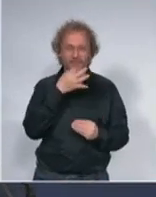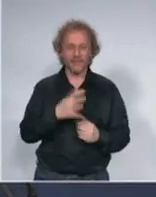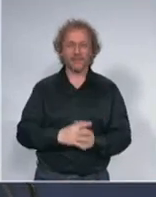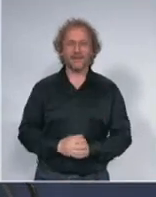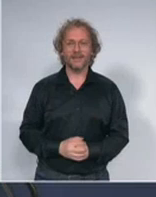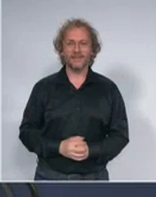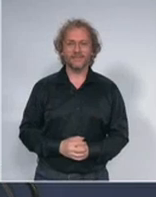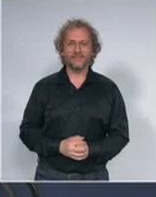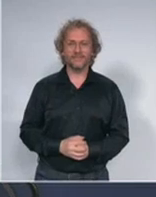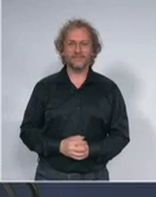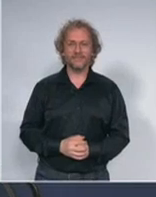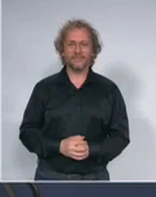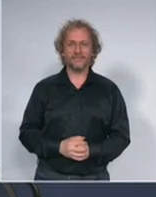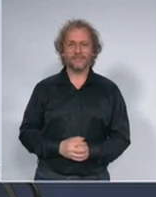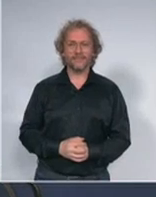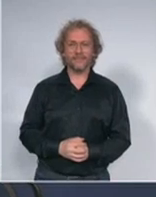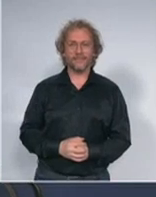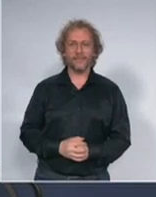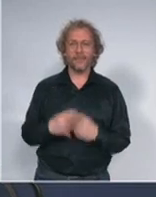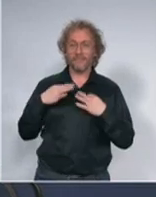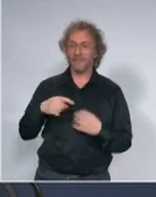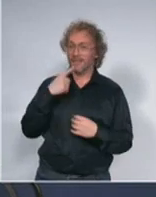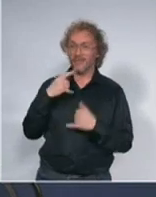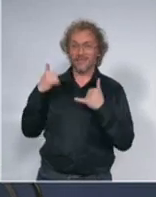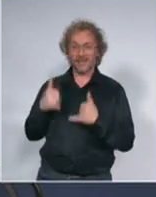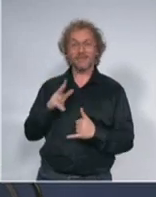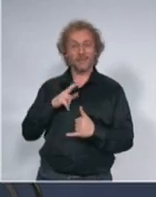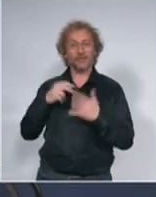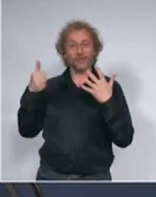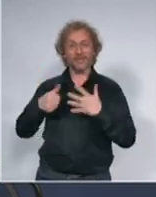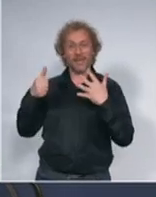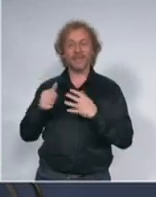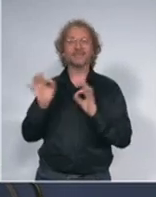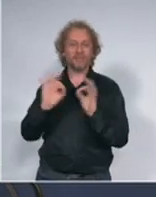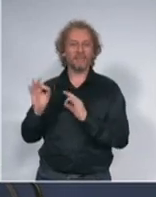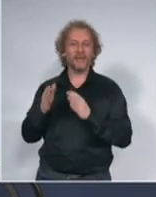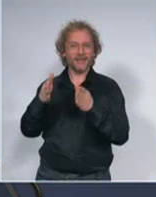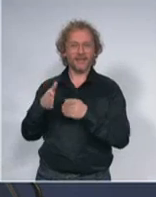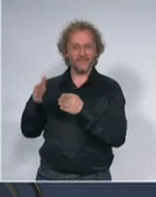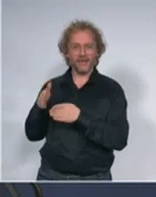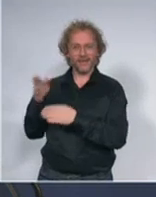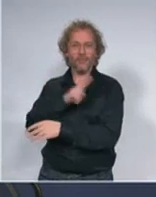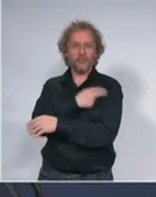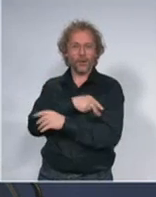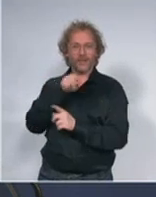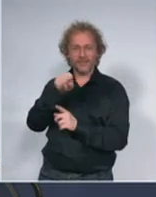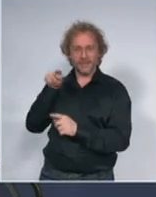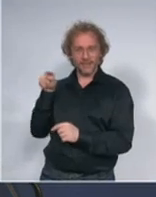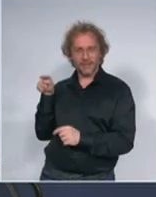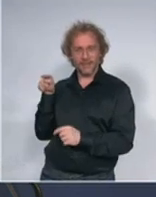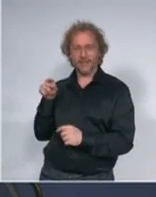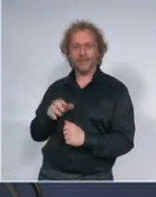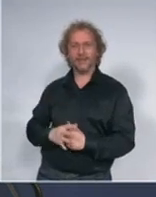kada je profesor rekao dakle mi u ovom trunutku imamo 6.000 spremnih bolničkih kreveta za